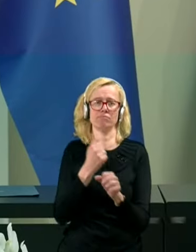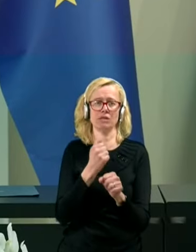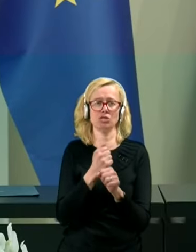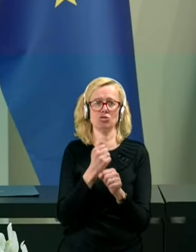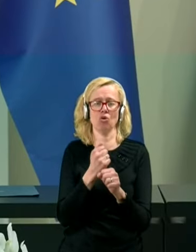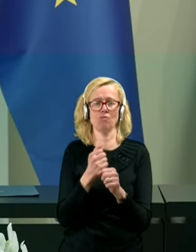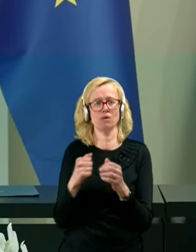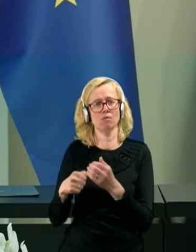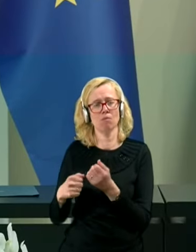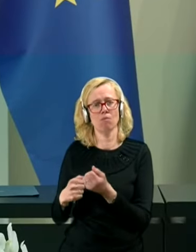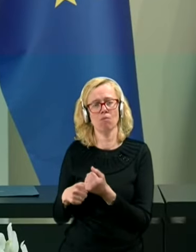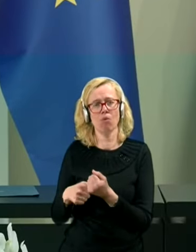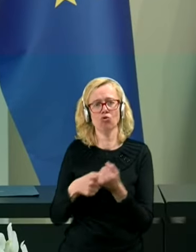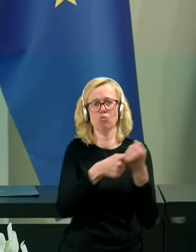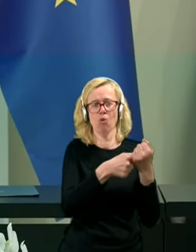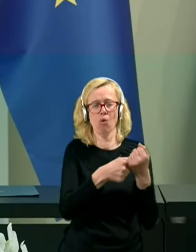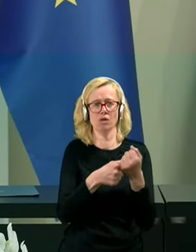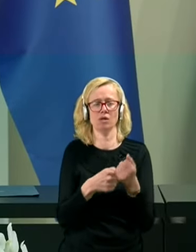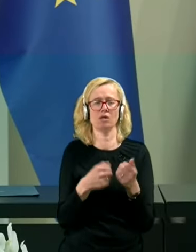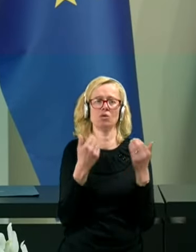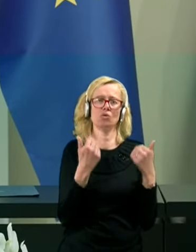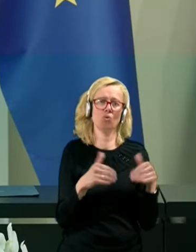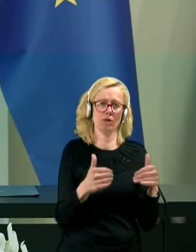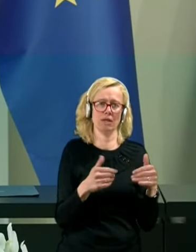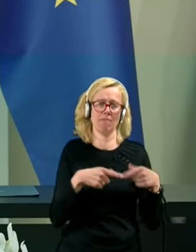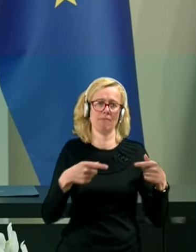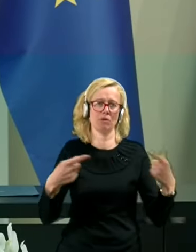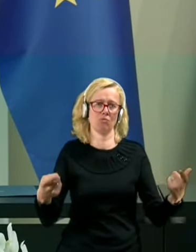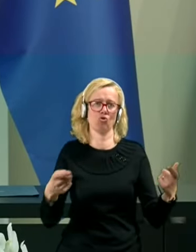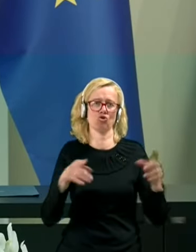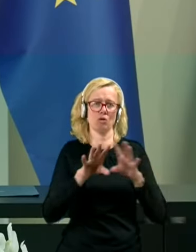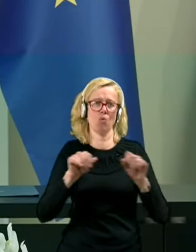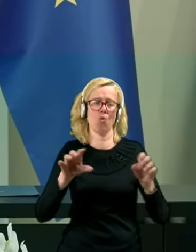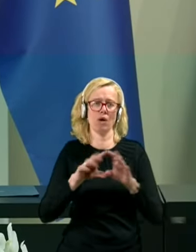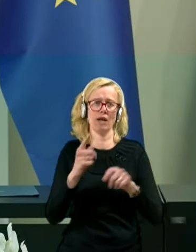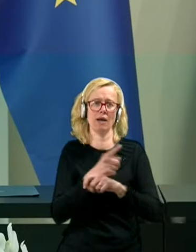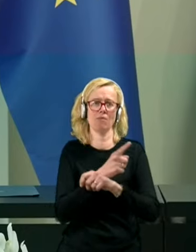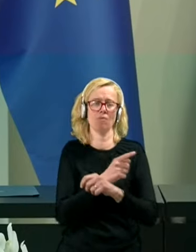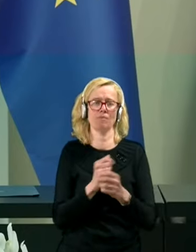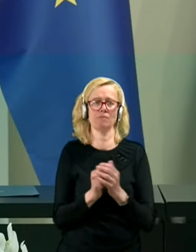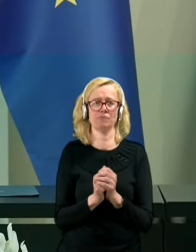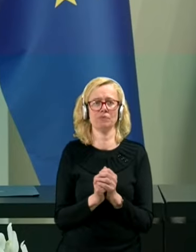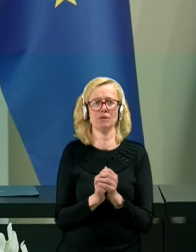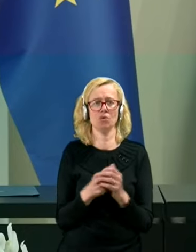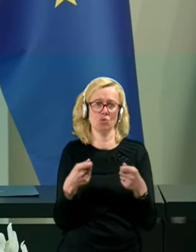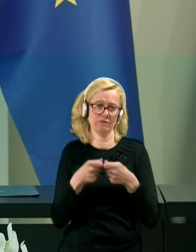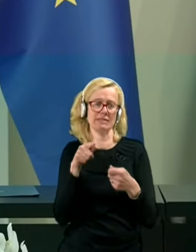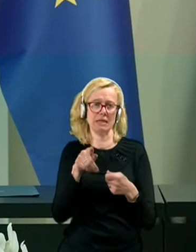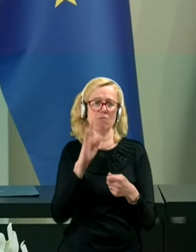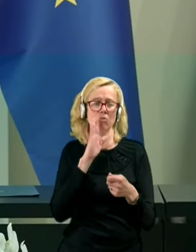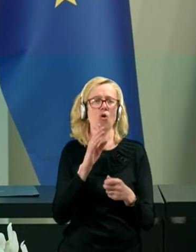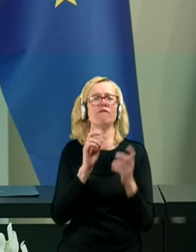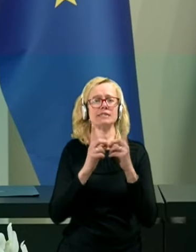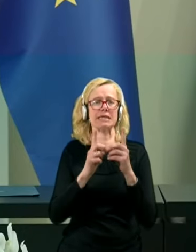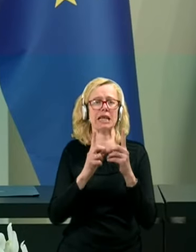podpori nujnim epidemiološkim ukrepom. Z tega vidika bo v sredo